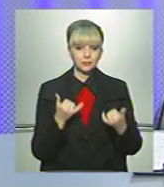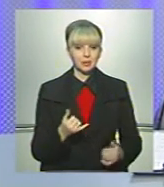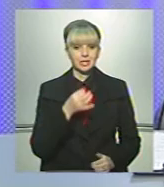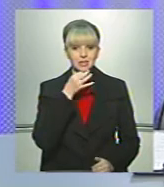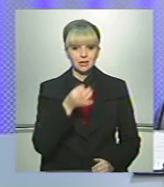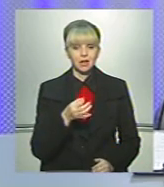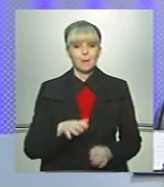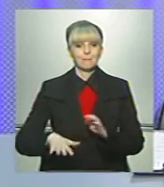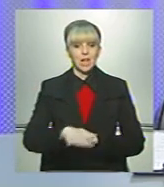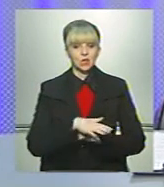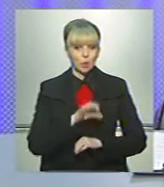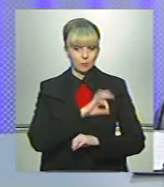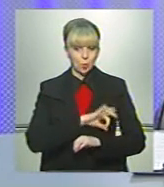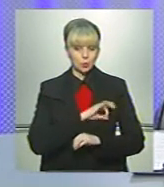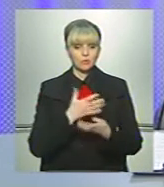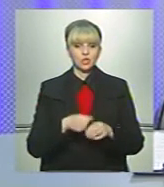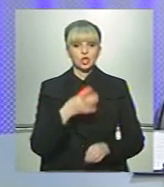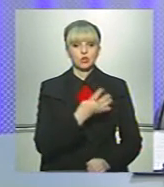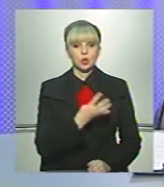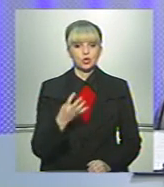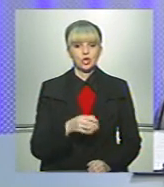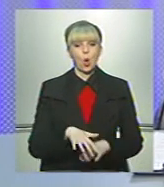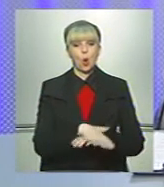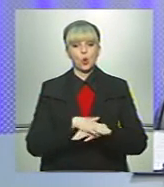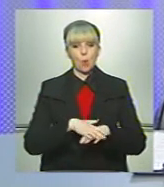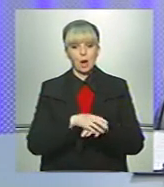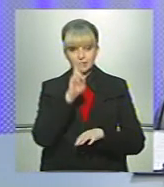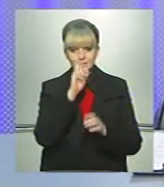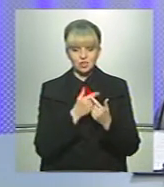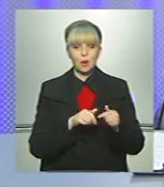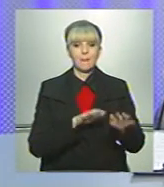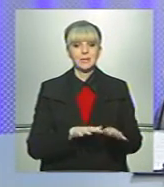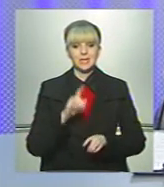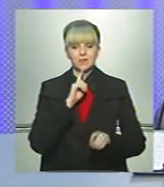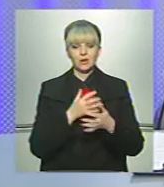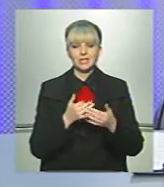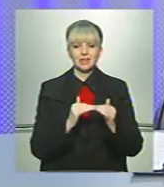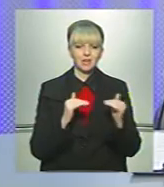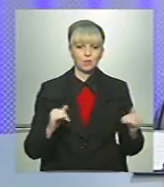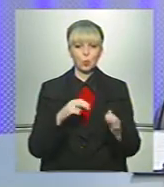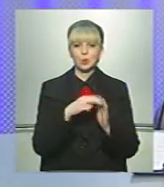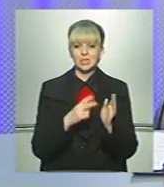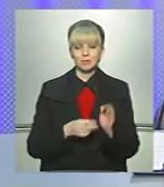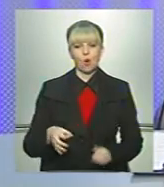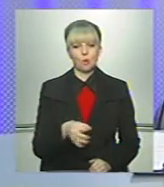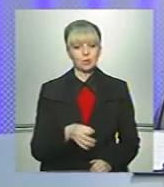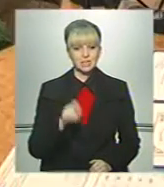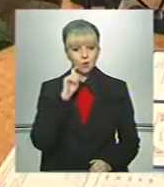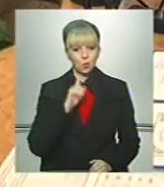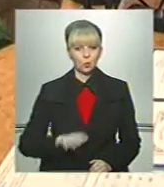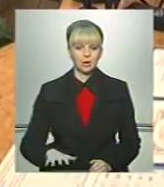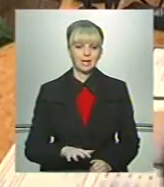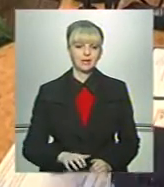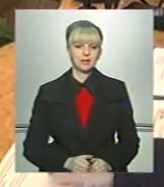зазначеною платформою користуються вже 44 громади, держави та місцеві ради різних рівнів у 17 областях України.